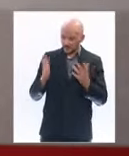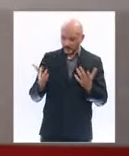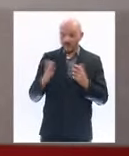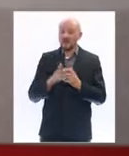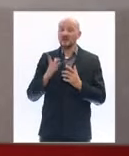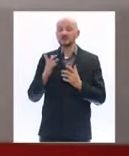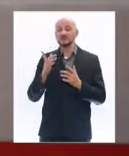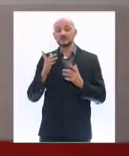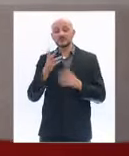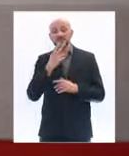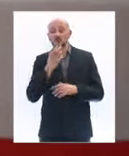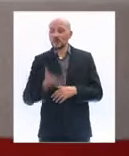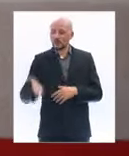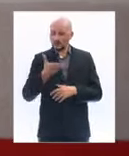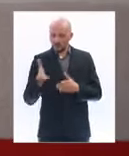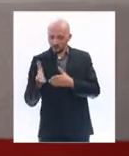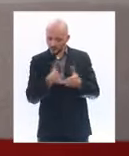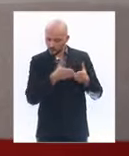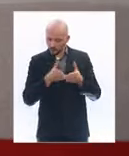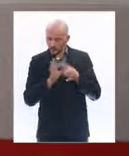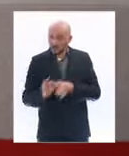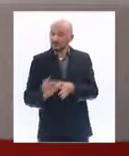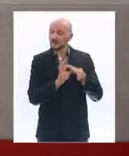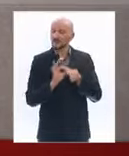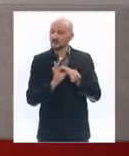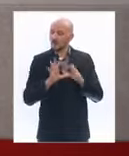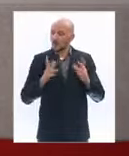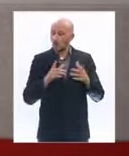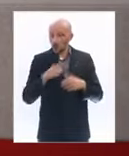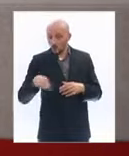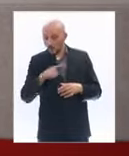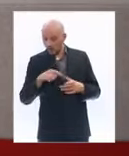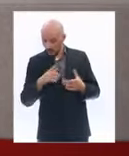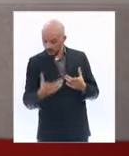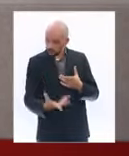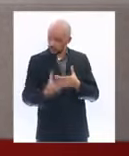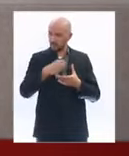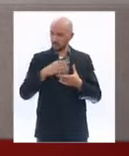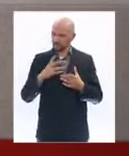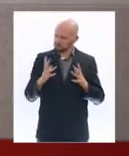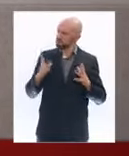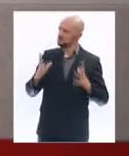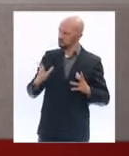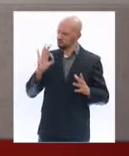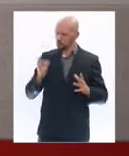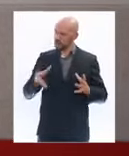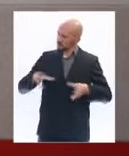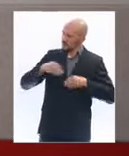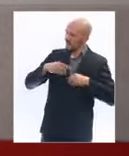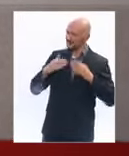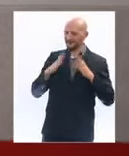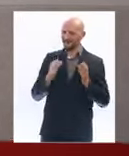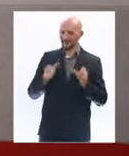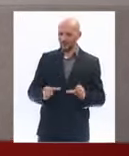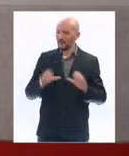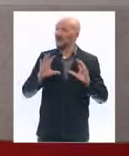être soudés dans cette épreuve. Comment allez-vous les faire adhérer à ce nouveau confinement et puis sur le télétravail ? Madame Borde, vous dites que